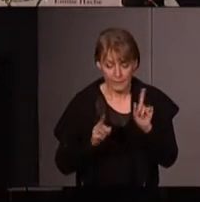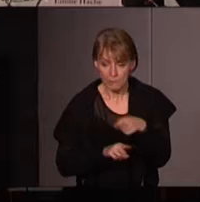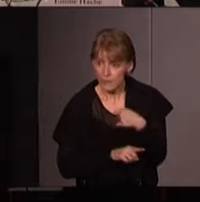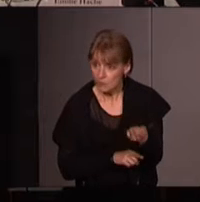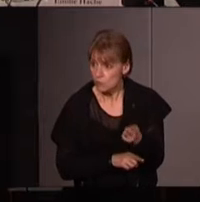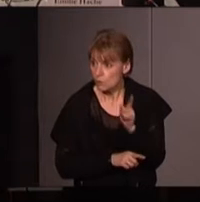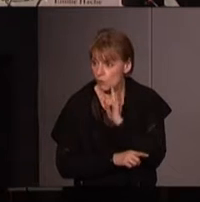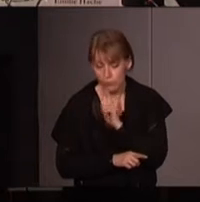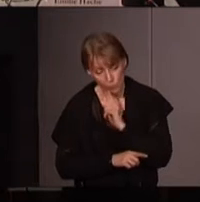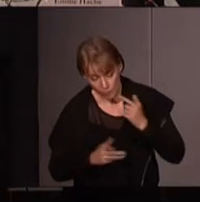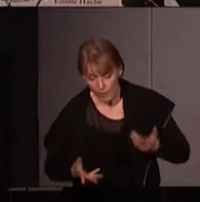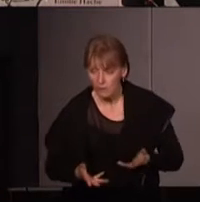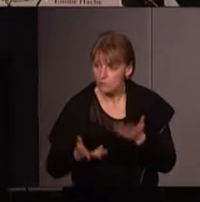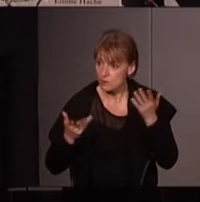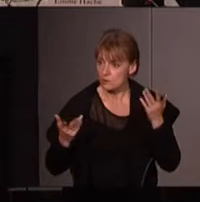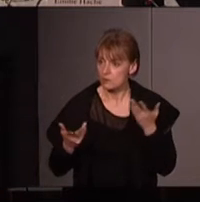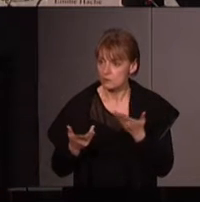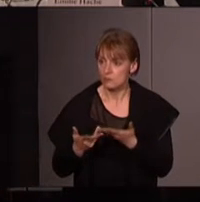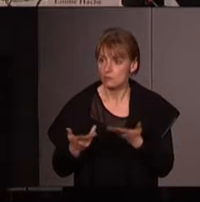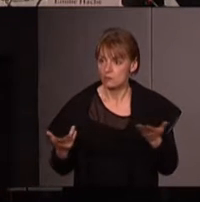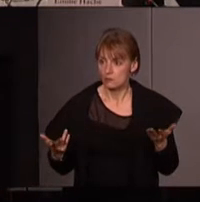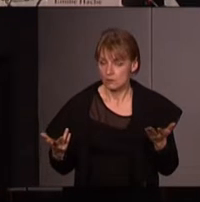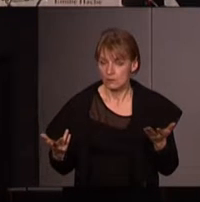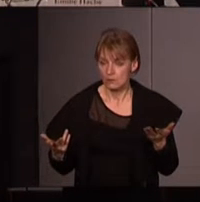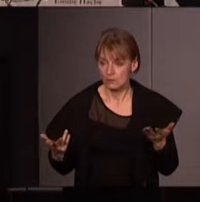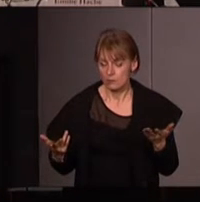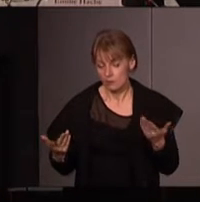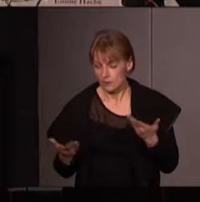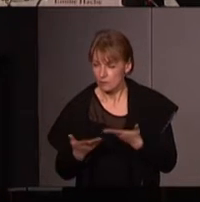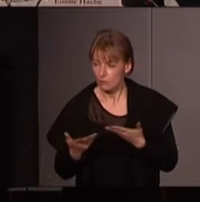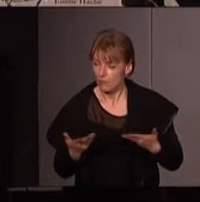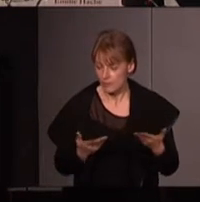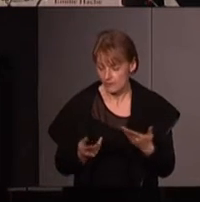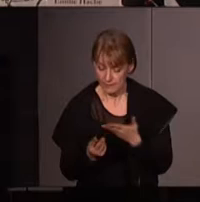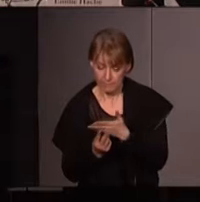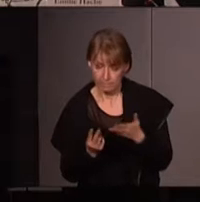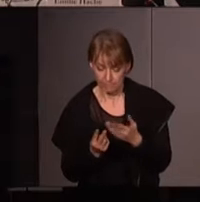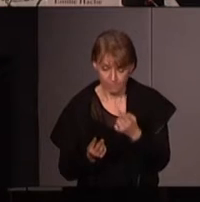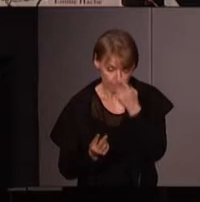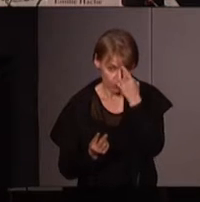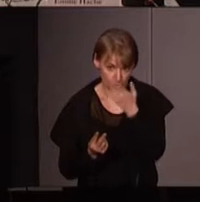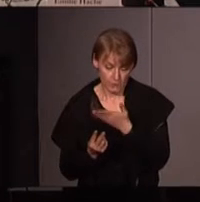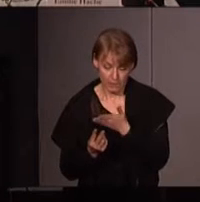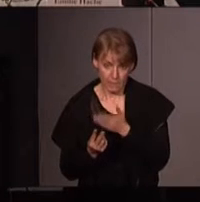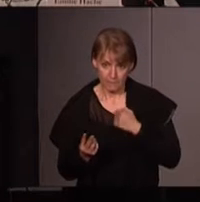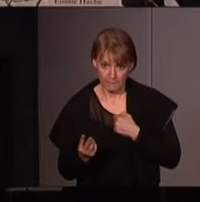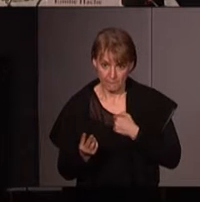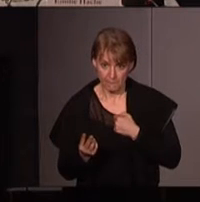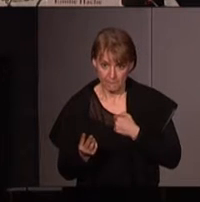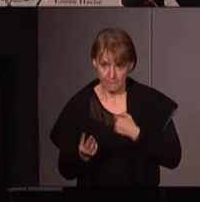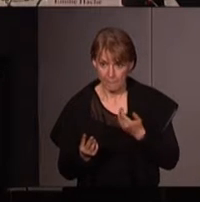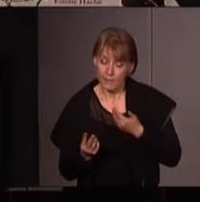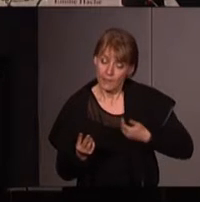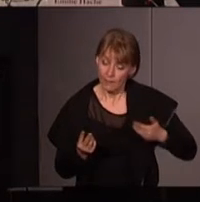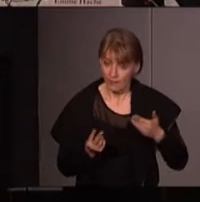pourquoi pas allons-y et donc je crois que ce qu'il faut bien tenir à l'oeil c'est deux choses c'est elles ont réalisé